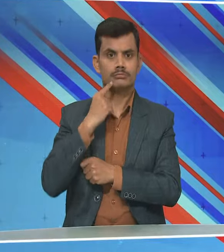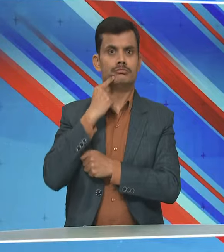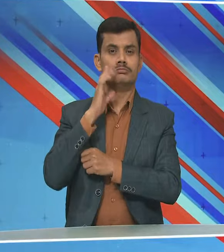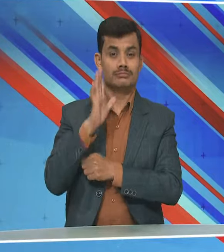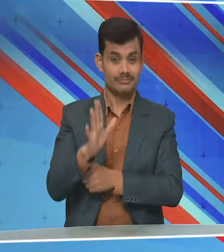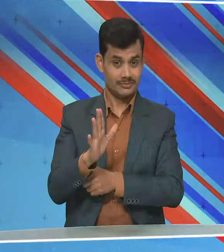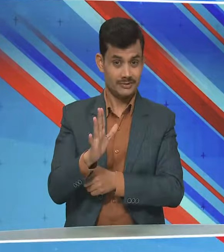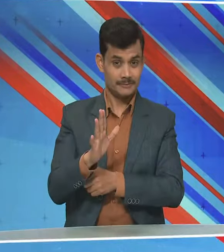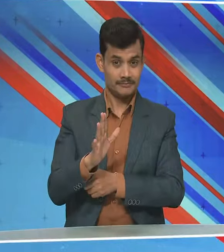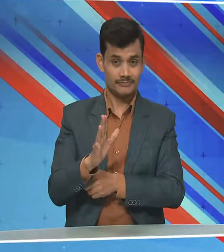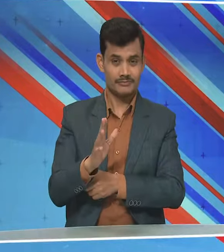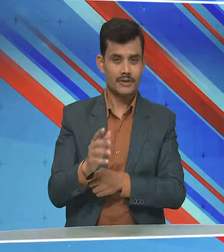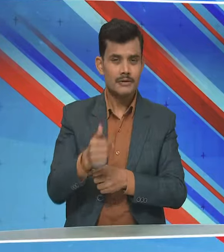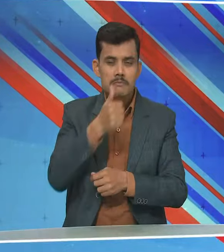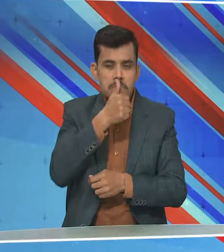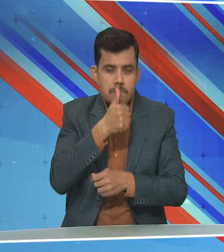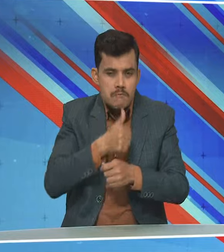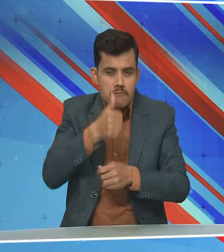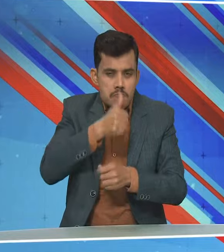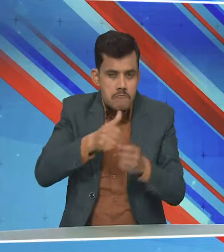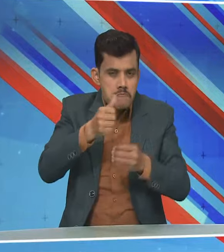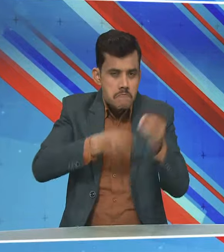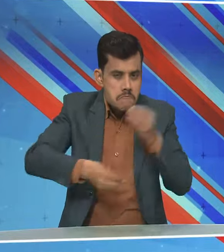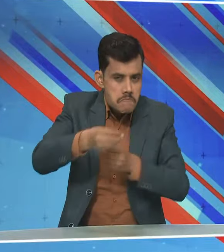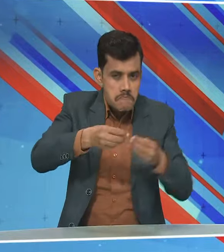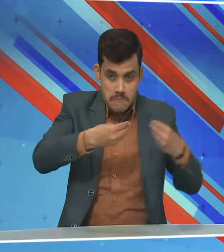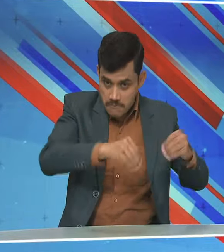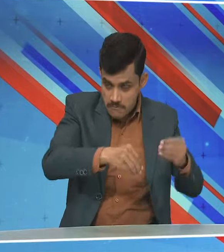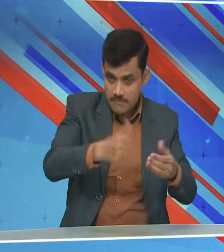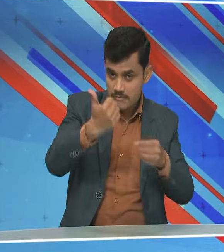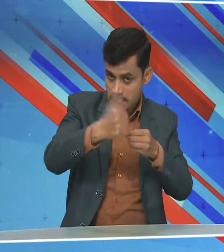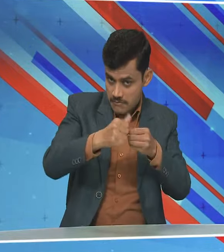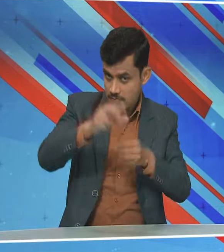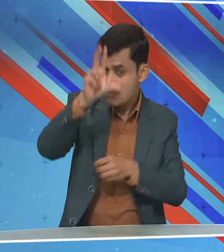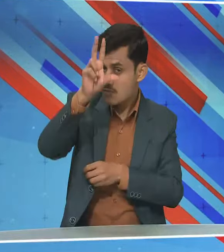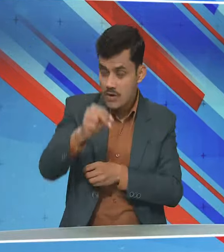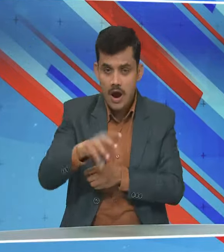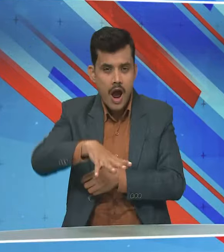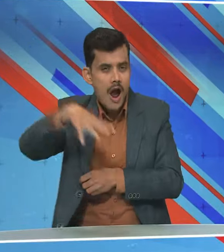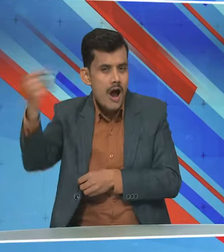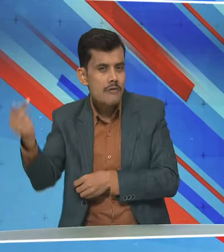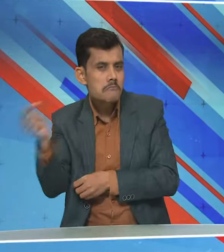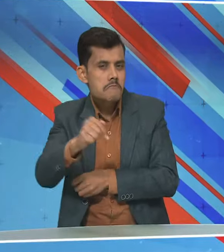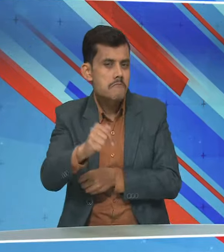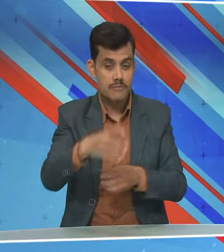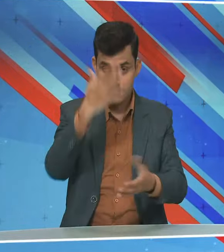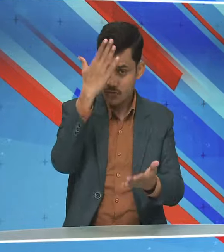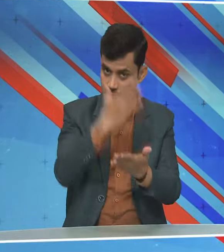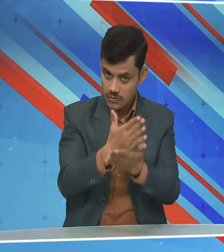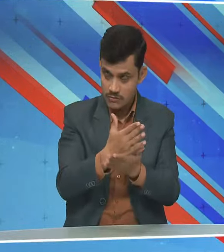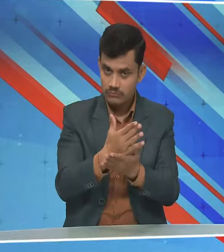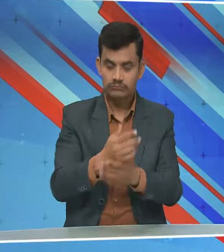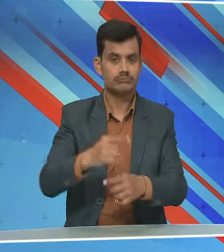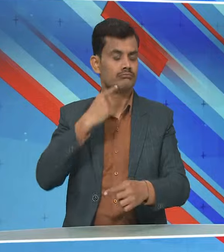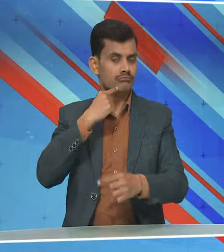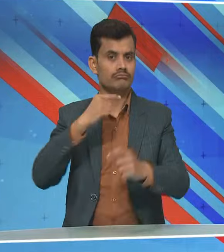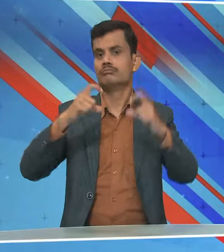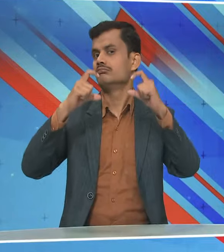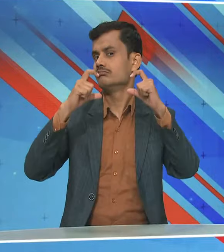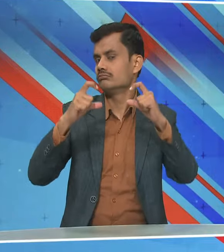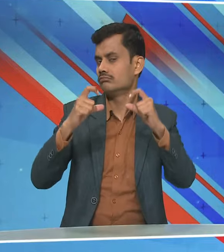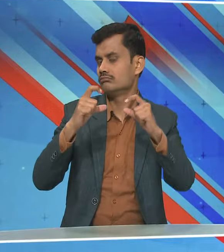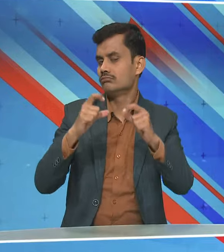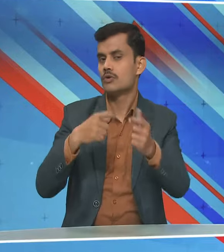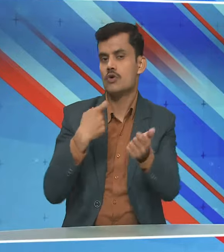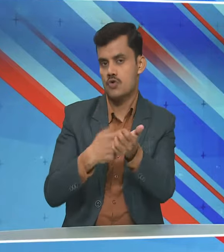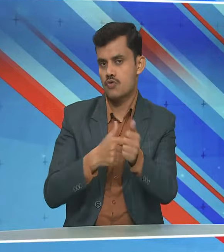किसी भी तरीके से अवैद मदिरा का सेवन नहीं होना चाहिए ना बिक्नी चाहिए ना कहीं बाहर से आनी चाहिए इसका हम लोग पूरी सक्ति से उसका पलन